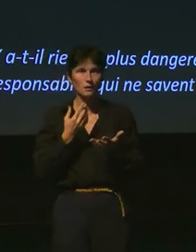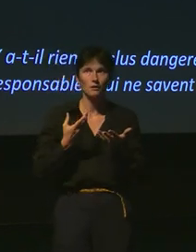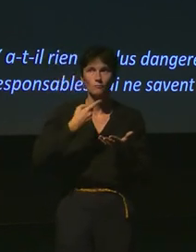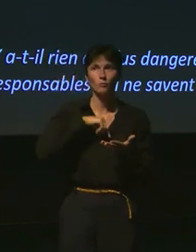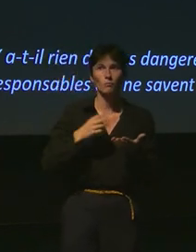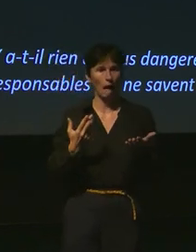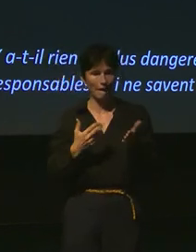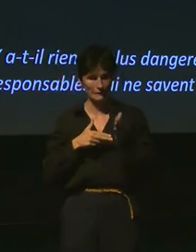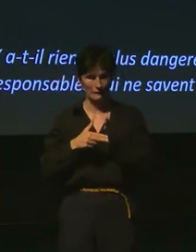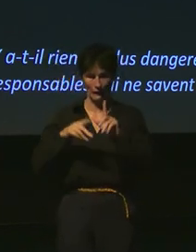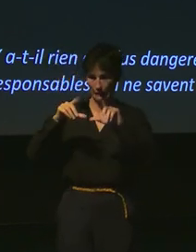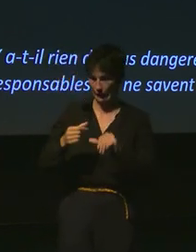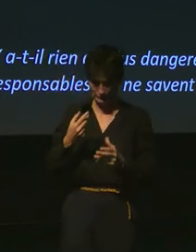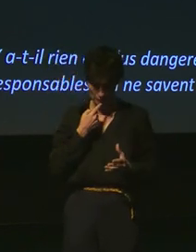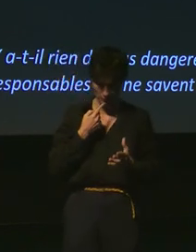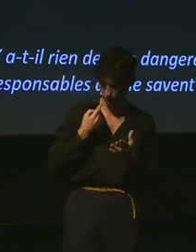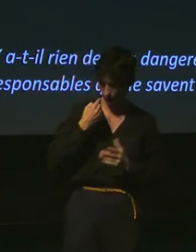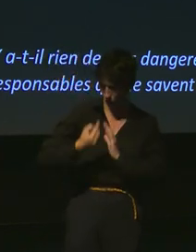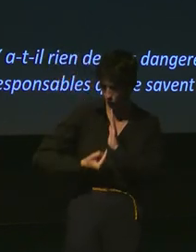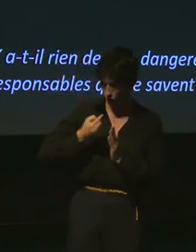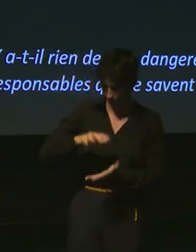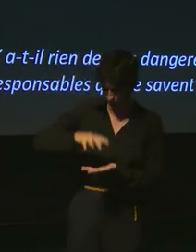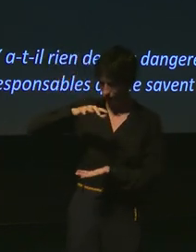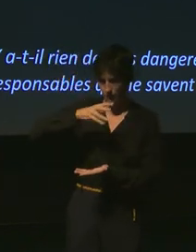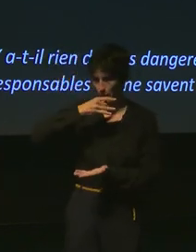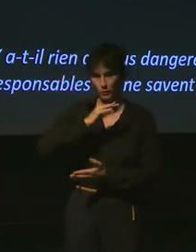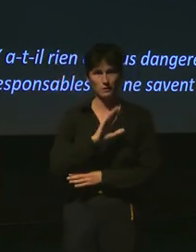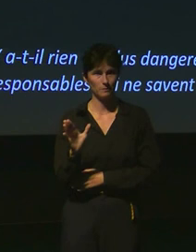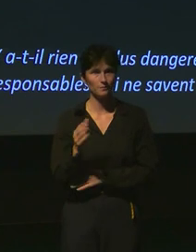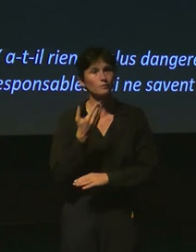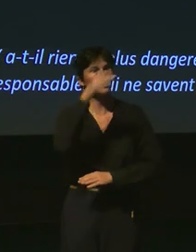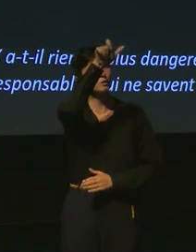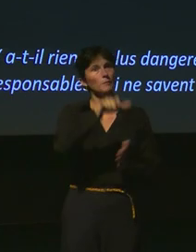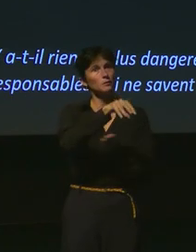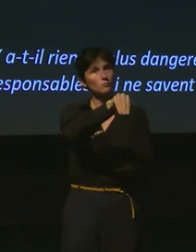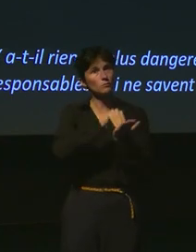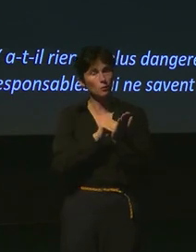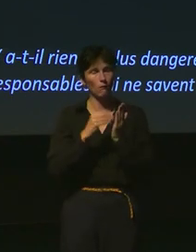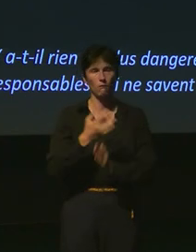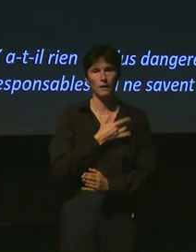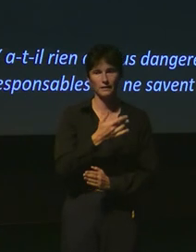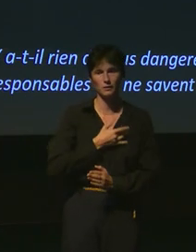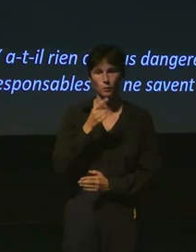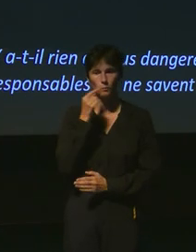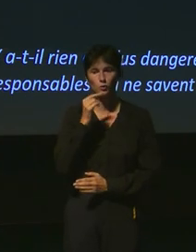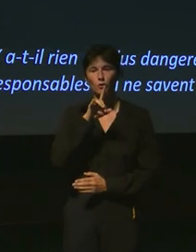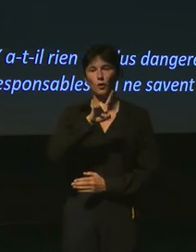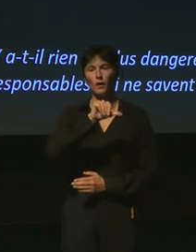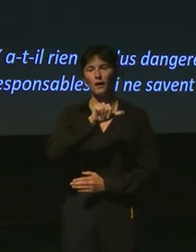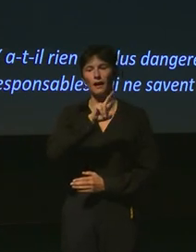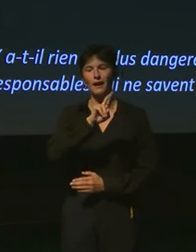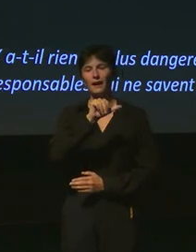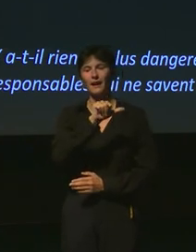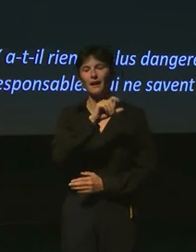capitale scientifique à l'analyse de l'analyse. Alors, un autre auteur intéressant qui est Yuval Harari qui a écrit sa